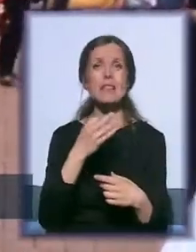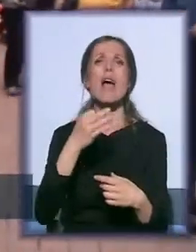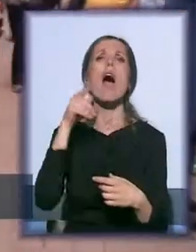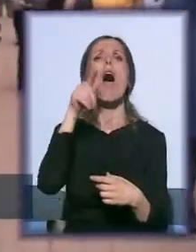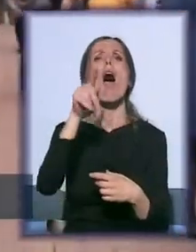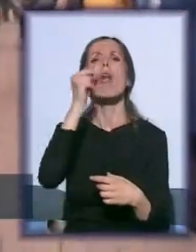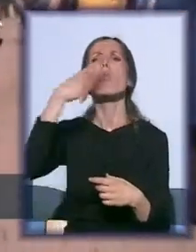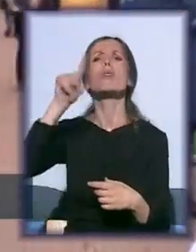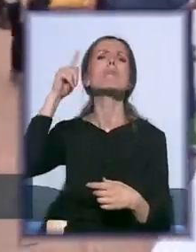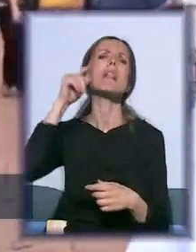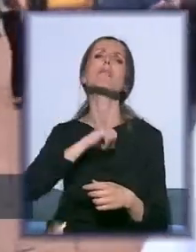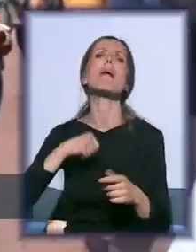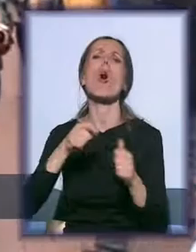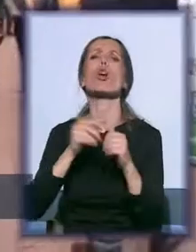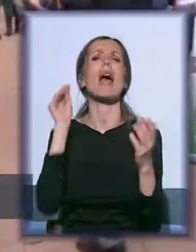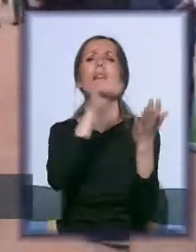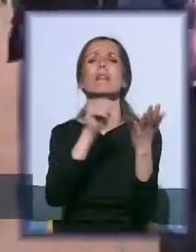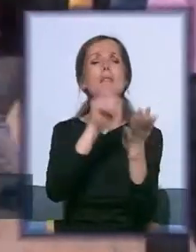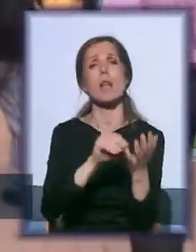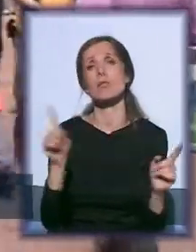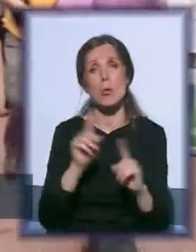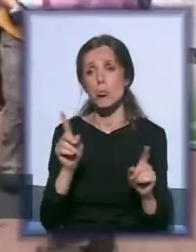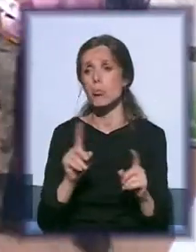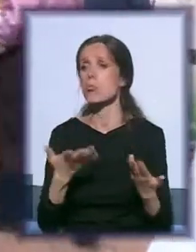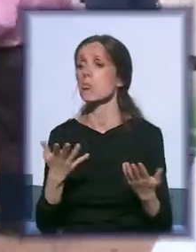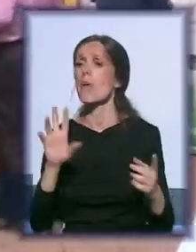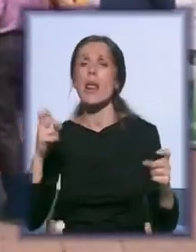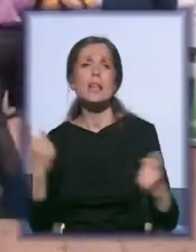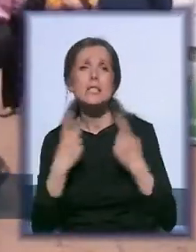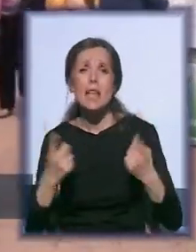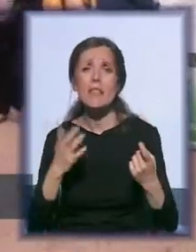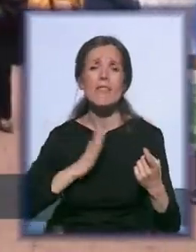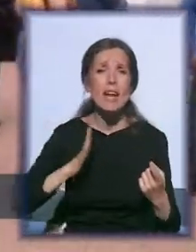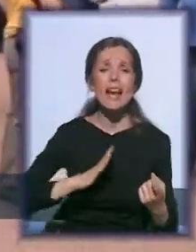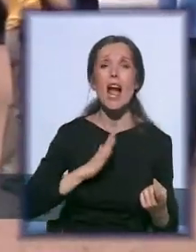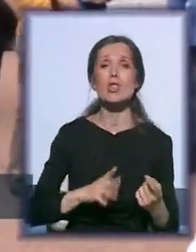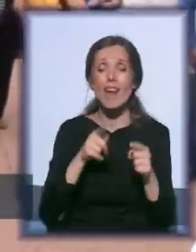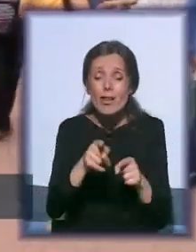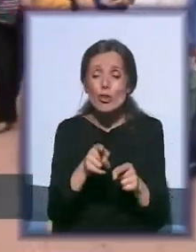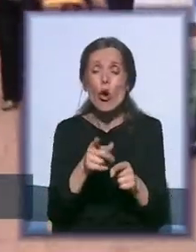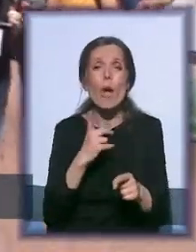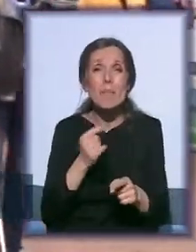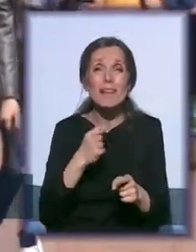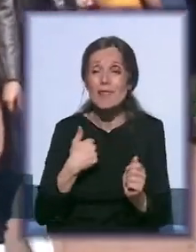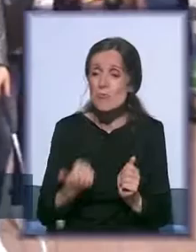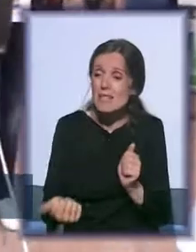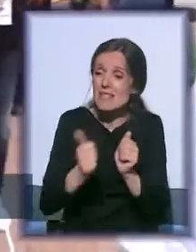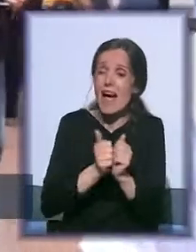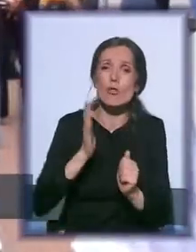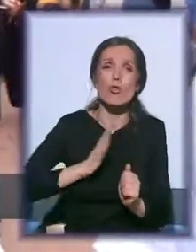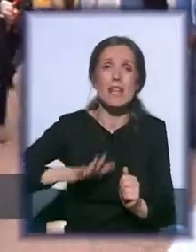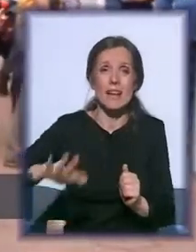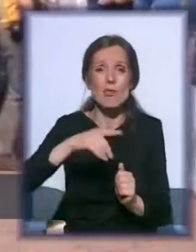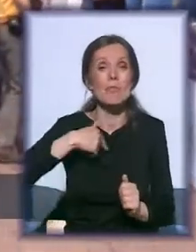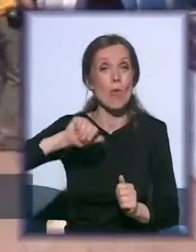vi, organizacija, pa to tako. Ovdje su i inicijative građana i to je to partnerstvo gde mi zajedno sa građanima... Mi smo i